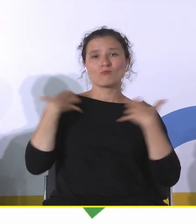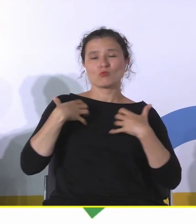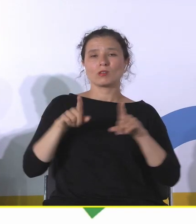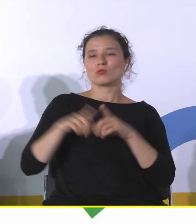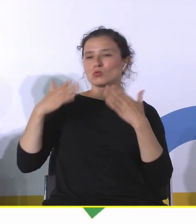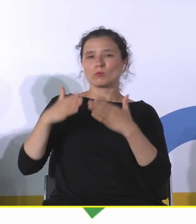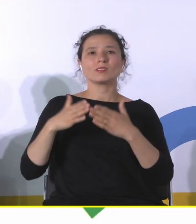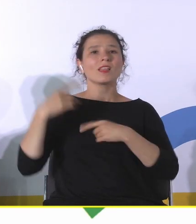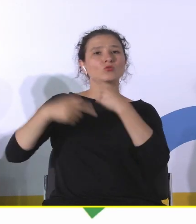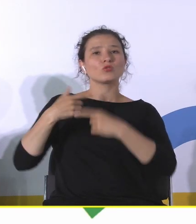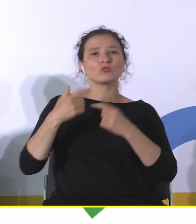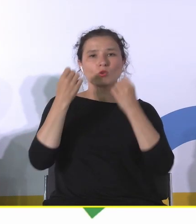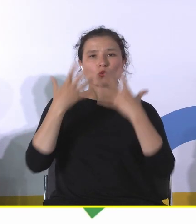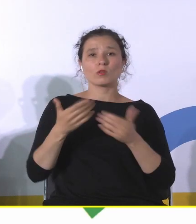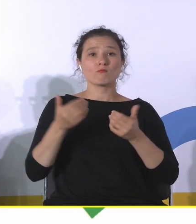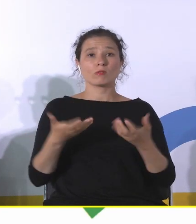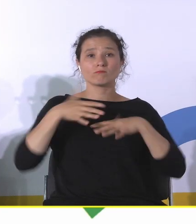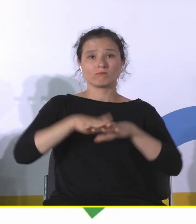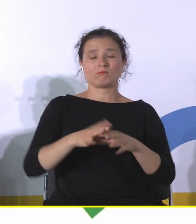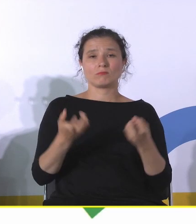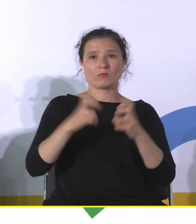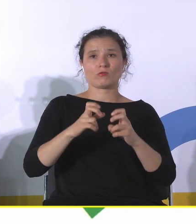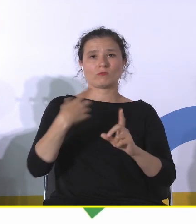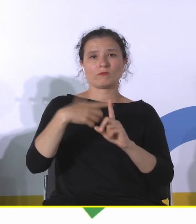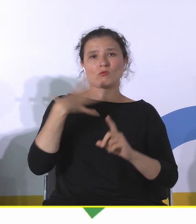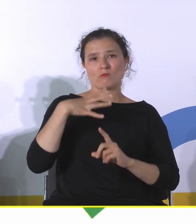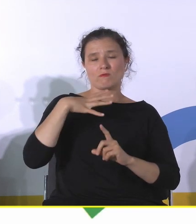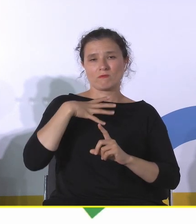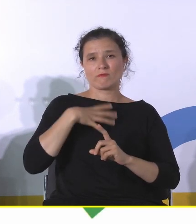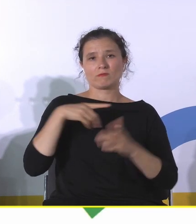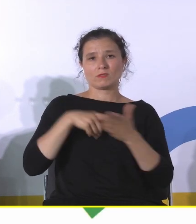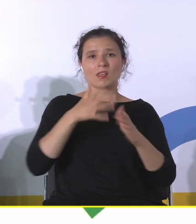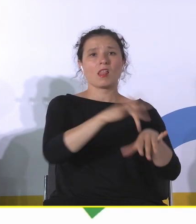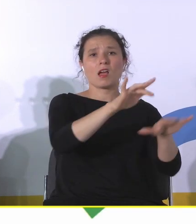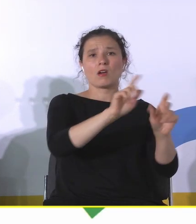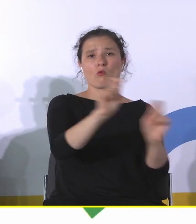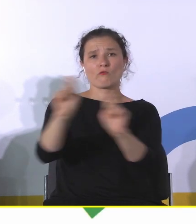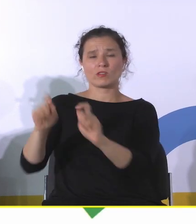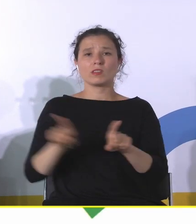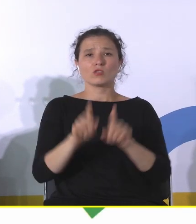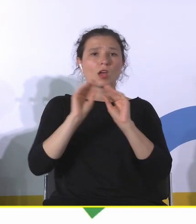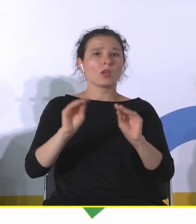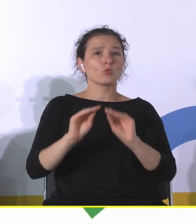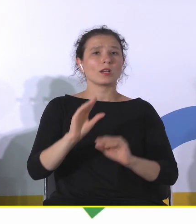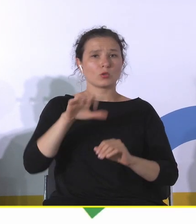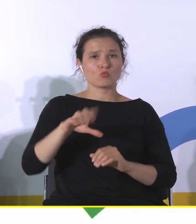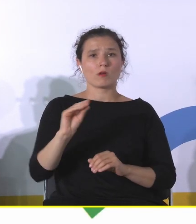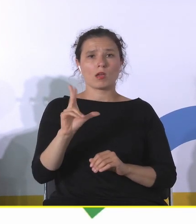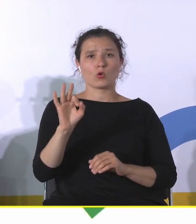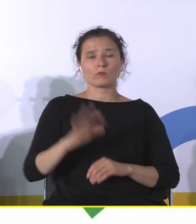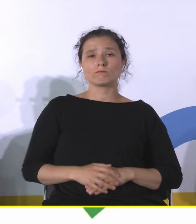dziedzictwie kulturowym mogą tworzyć razem taką wartość dodaną w zakresie właśnie uwrażliwiania i edukacji ekologicznej. Może